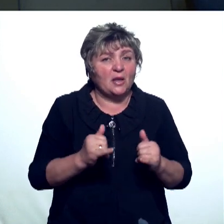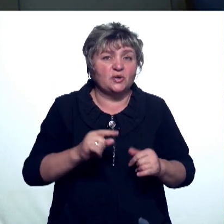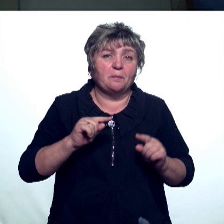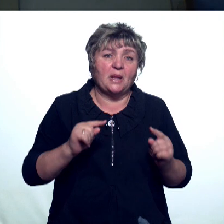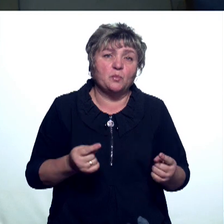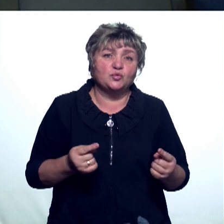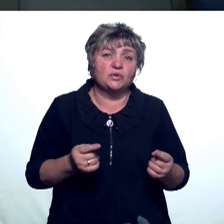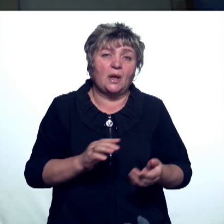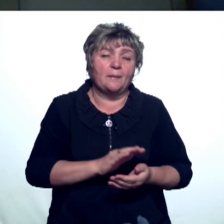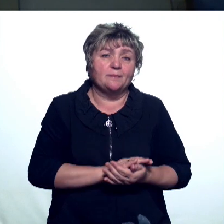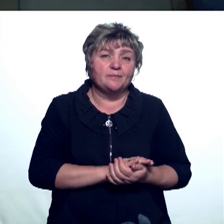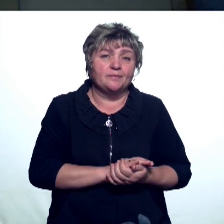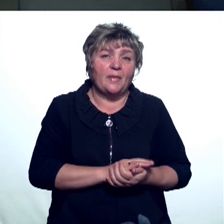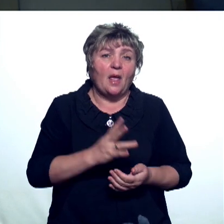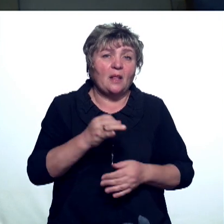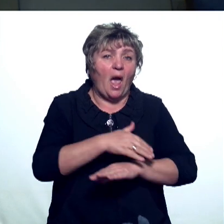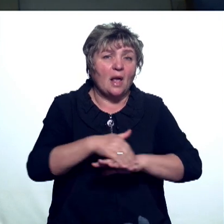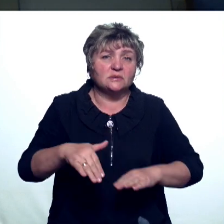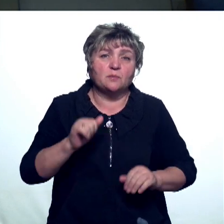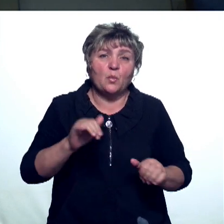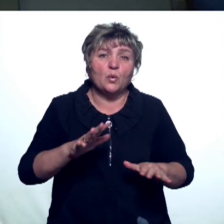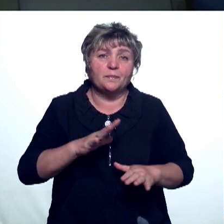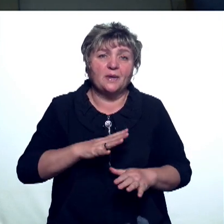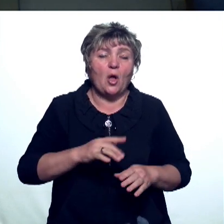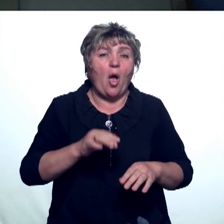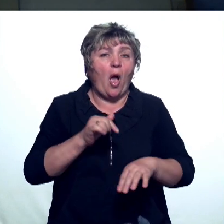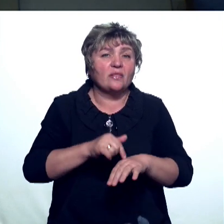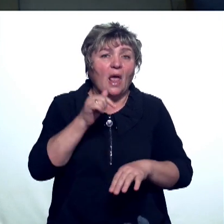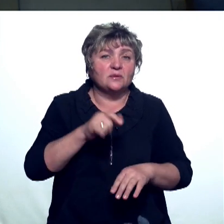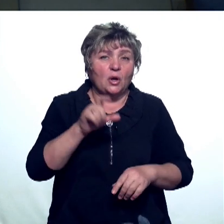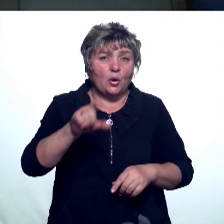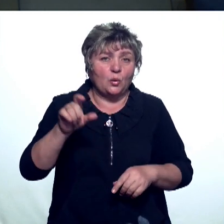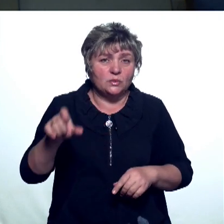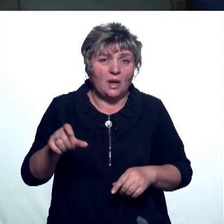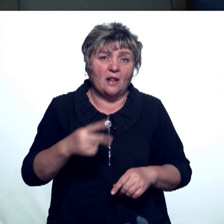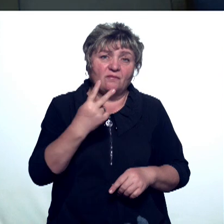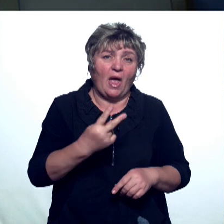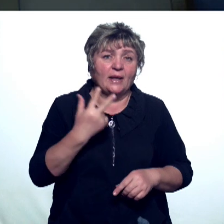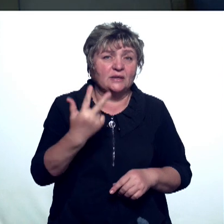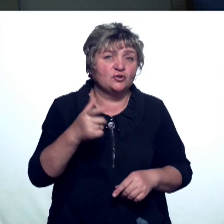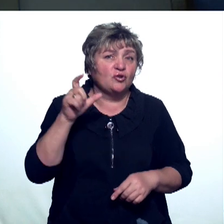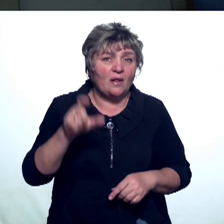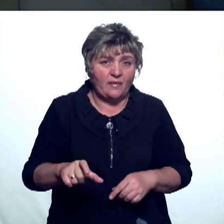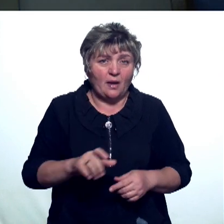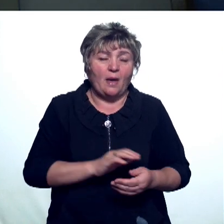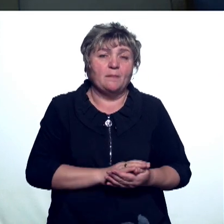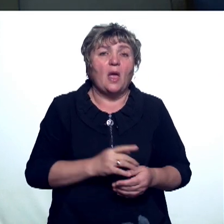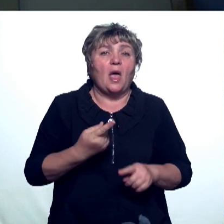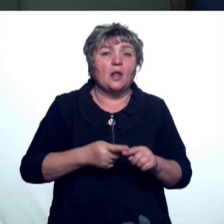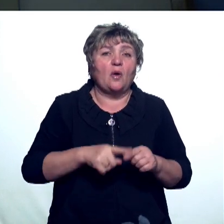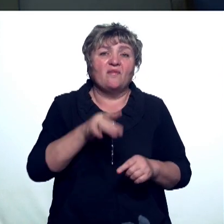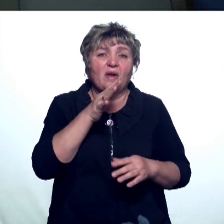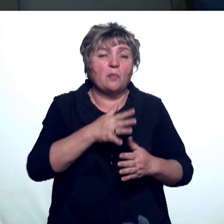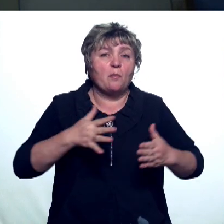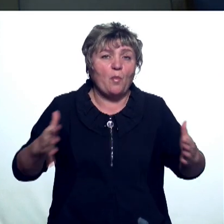что на адресе могут быть контактные лица. То есть и 2, и 3 человека. То есть уже времени